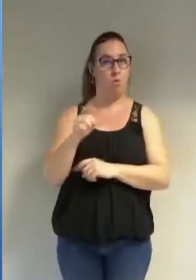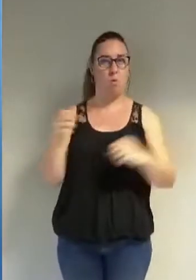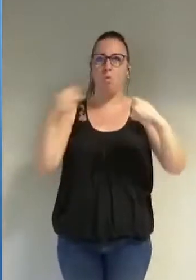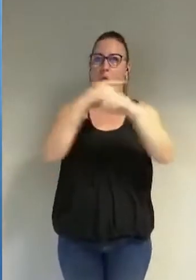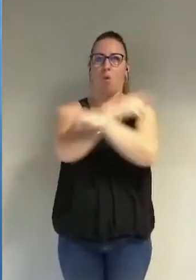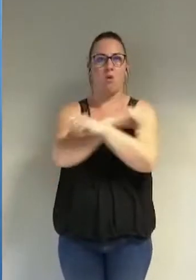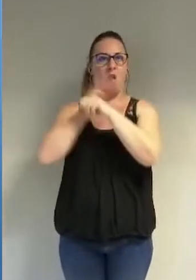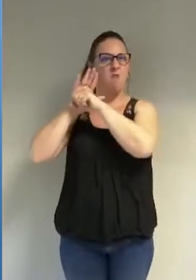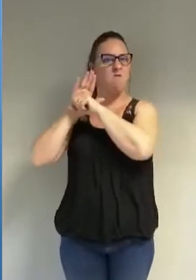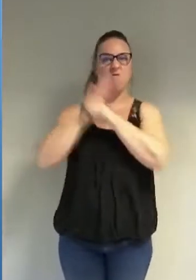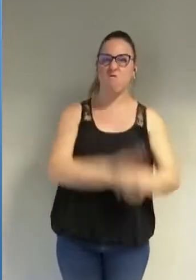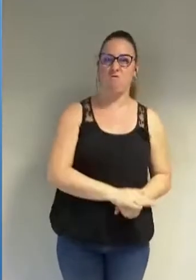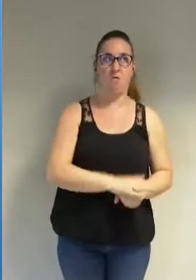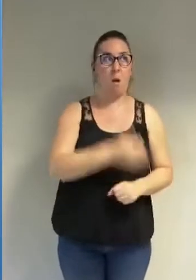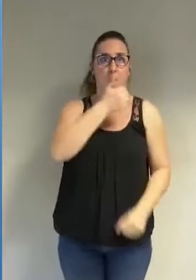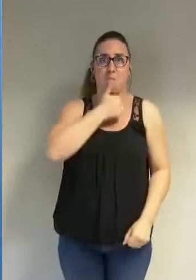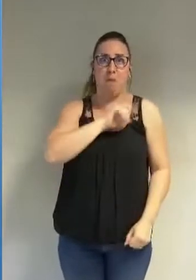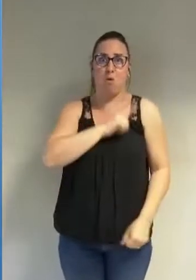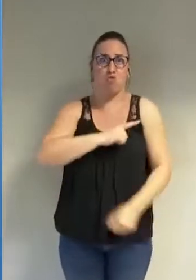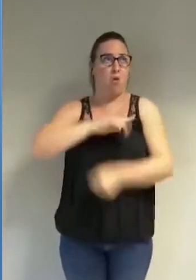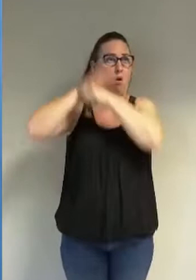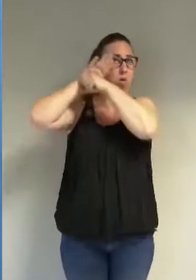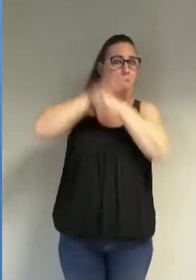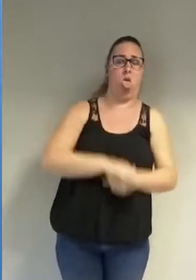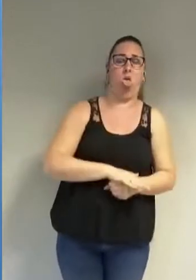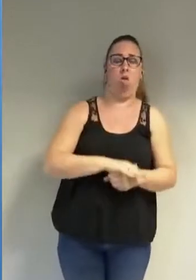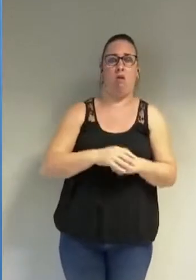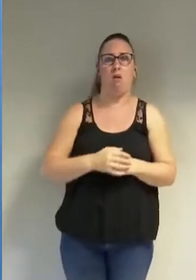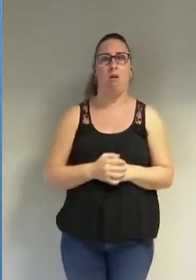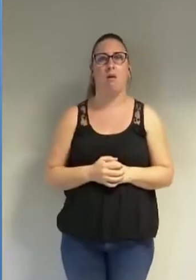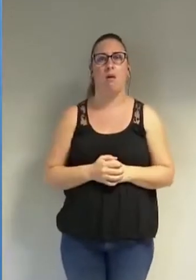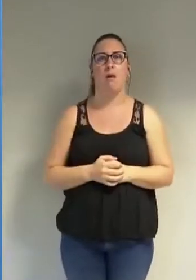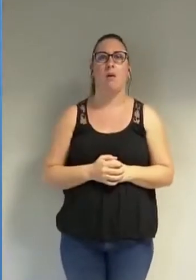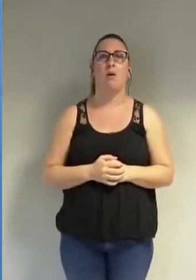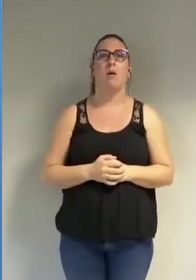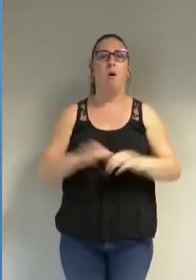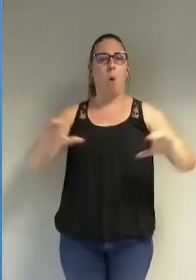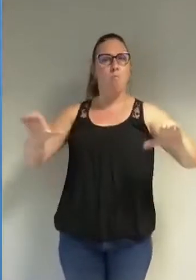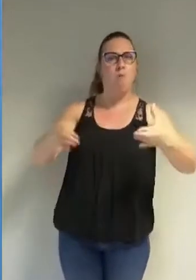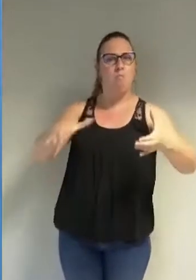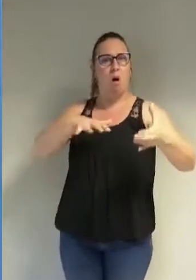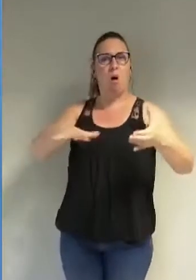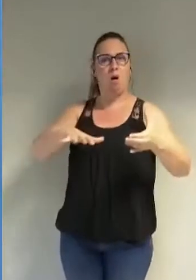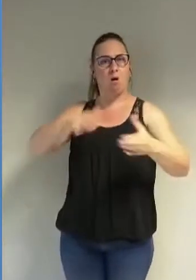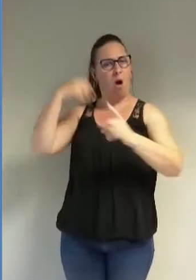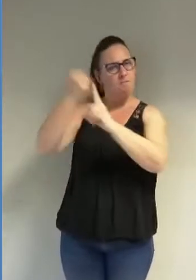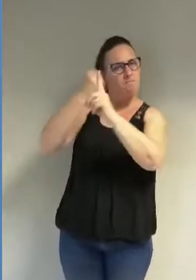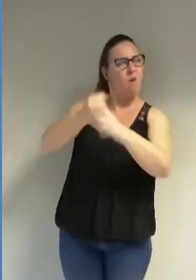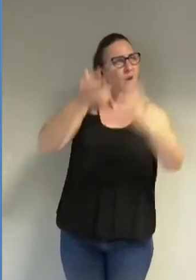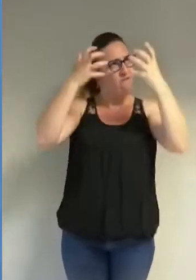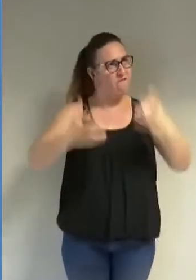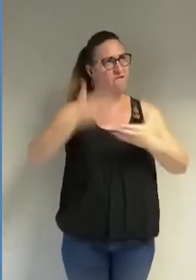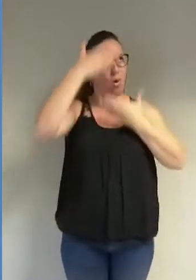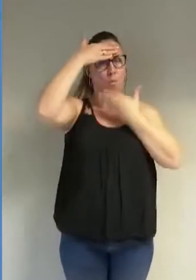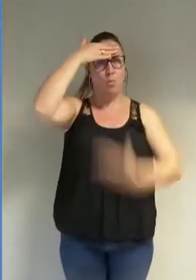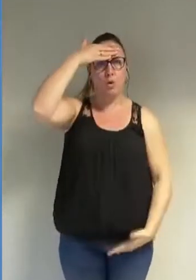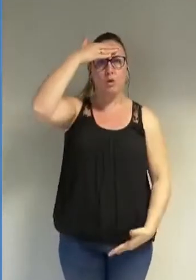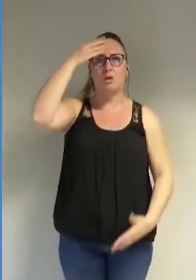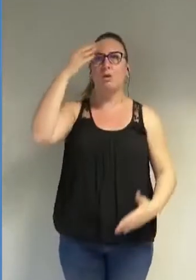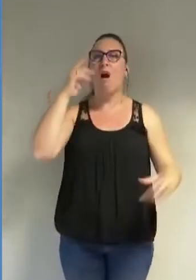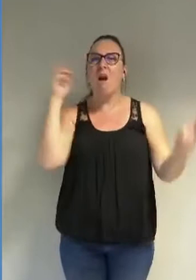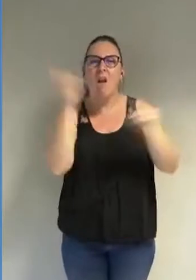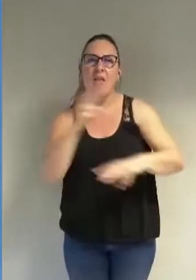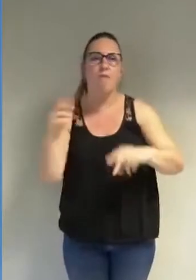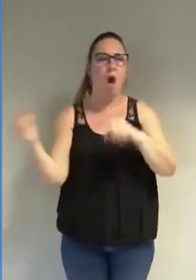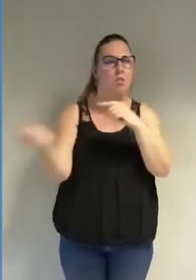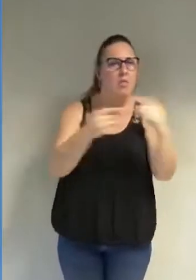subie. Le mouvement pro-Burkini n'est pas dans une démarche de dialogue et d'ouverture.